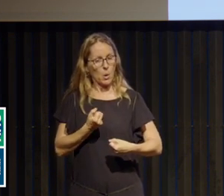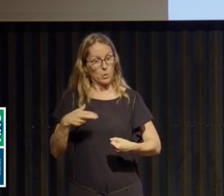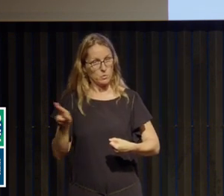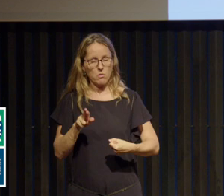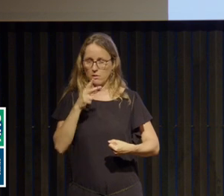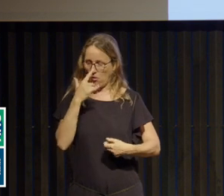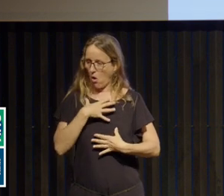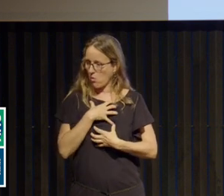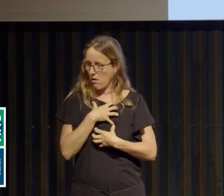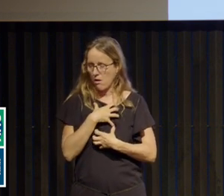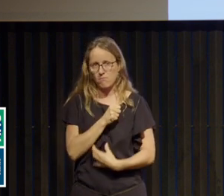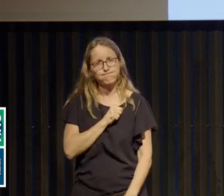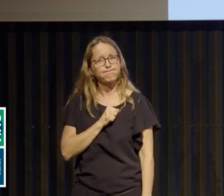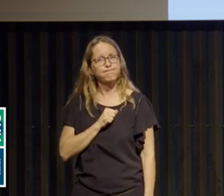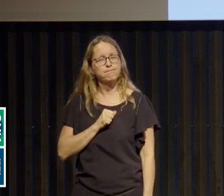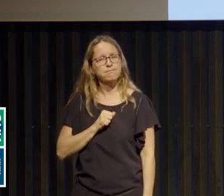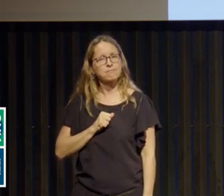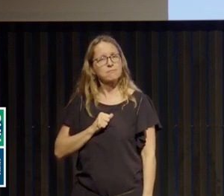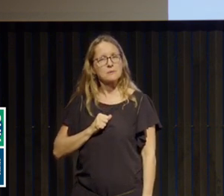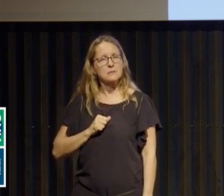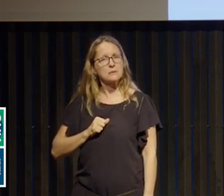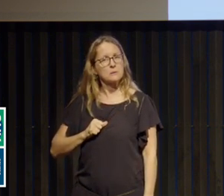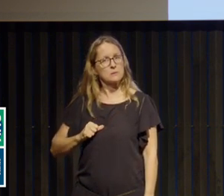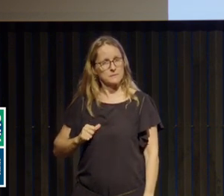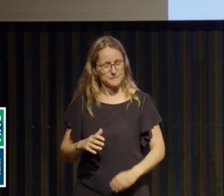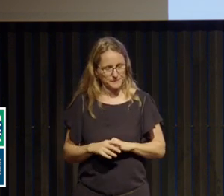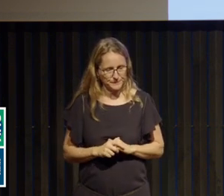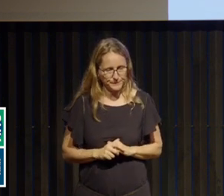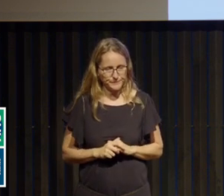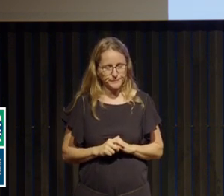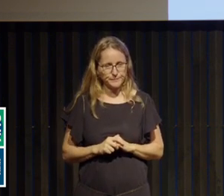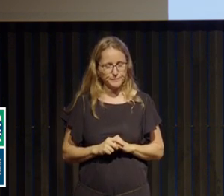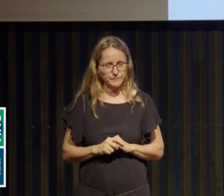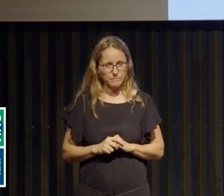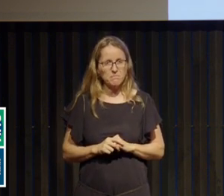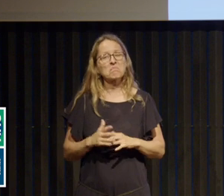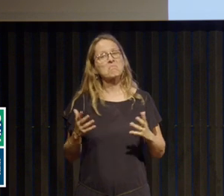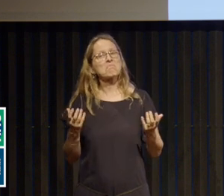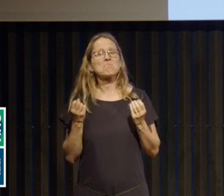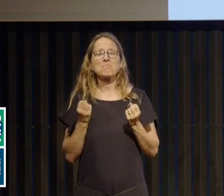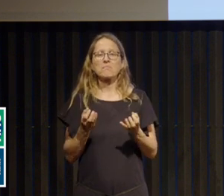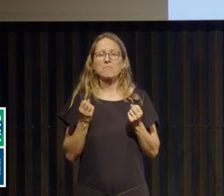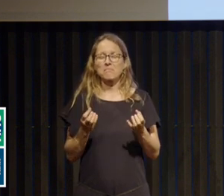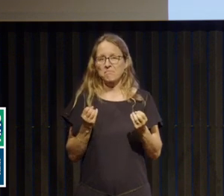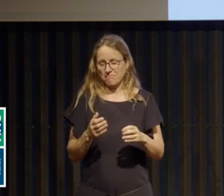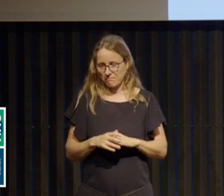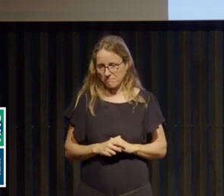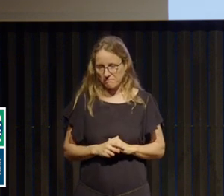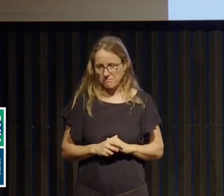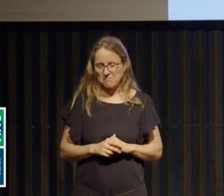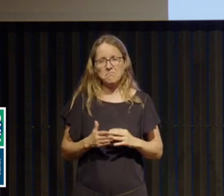ampleur qui surviennent. et alors souvent, voilà, elles